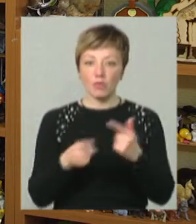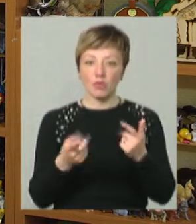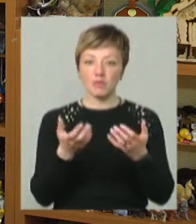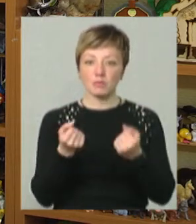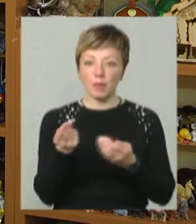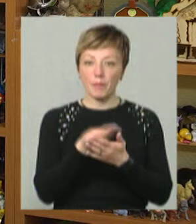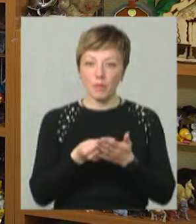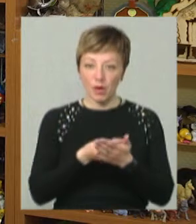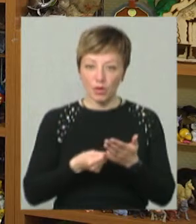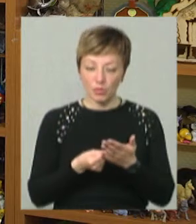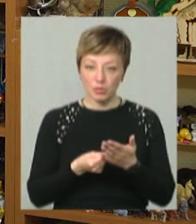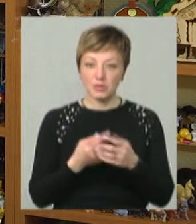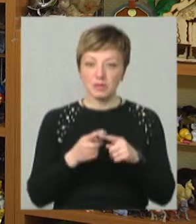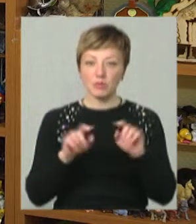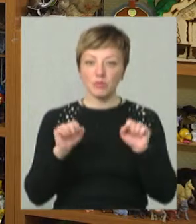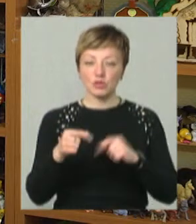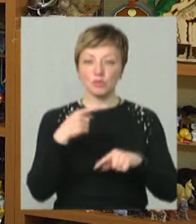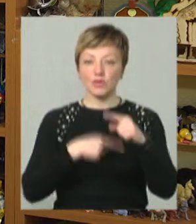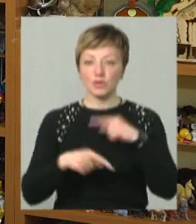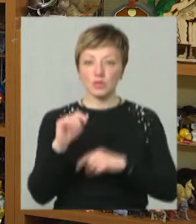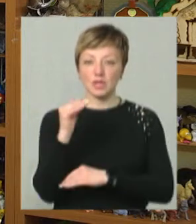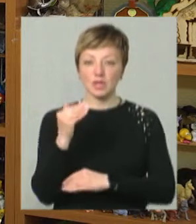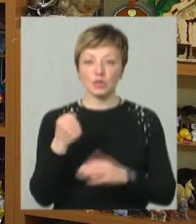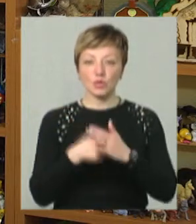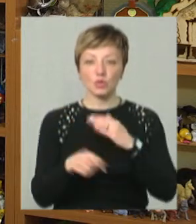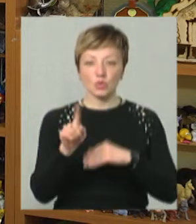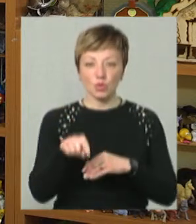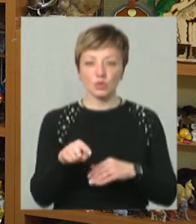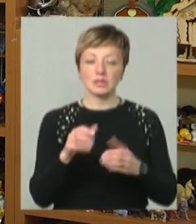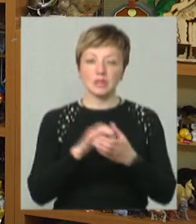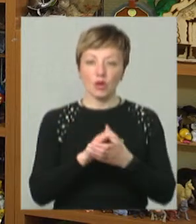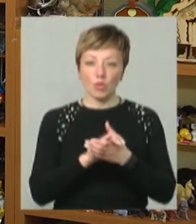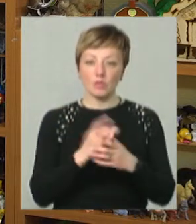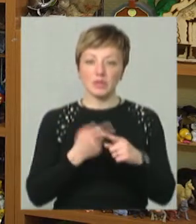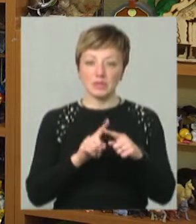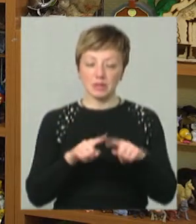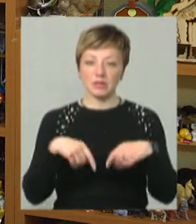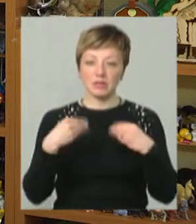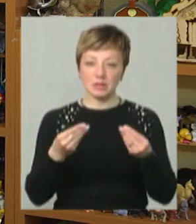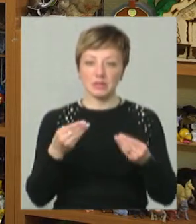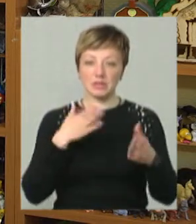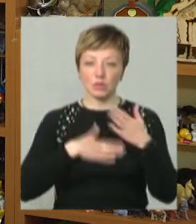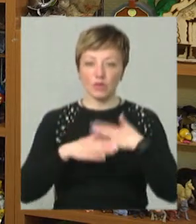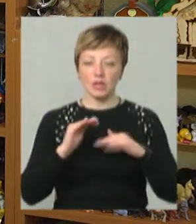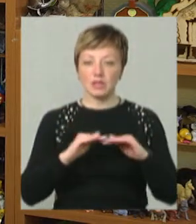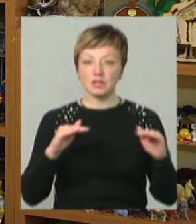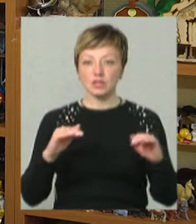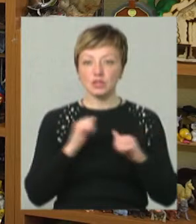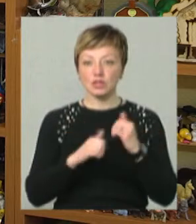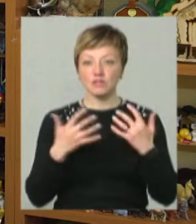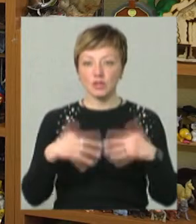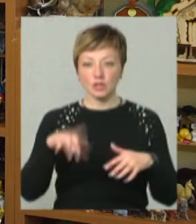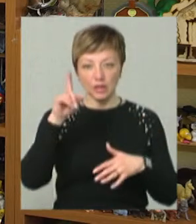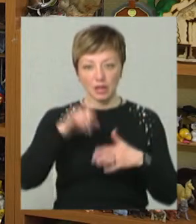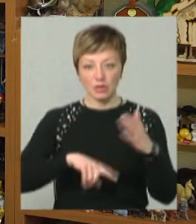візьмемо і помалюємо, тобто це може повернути дитину до того, що їй знайоме і це може принести їй задоволення. Діти часто втрачають